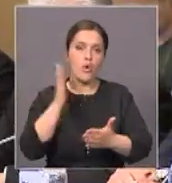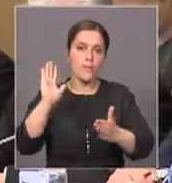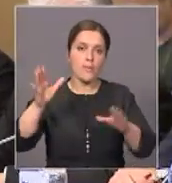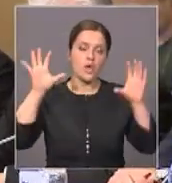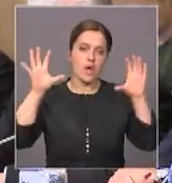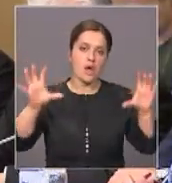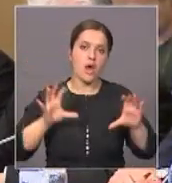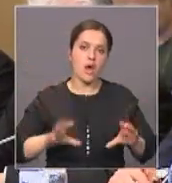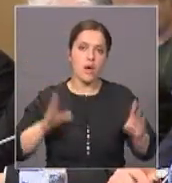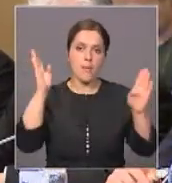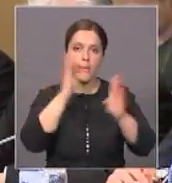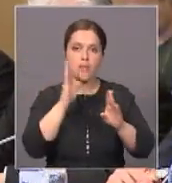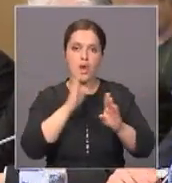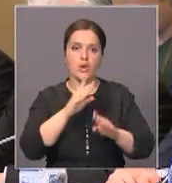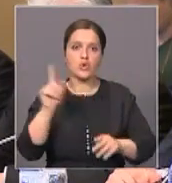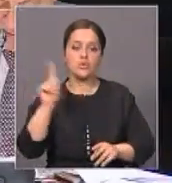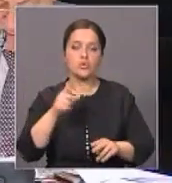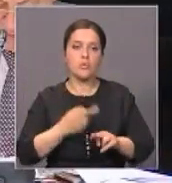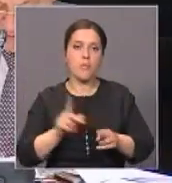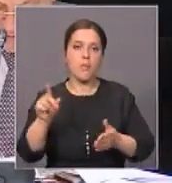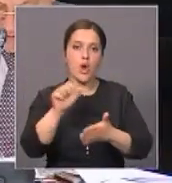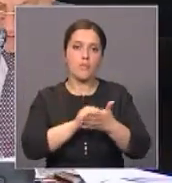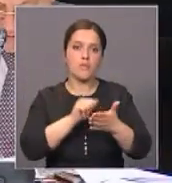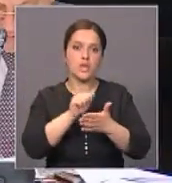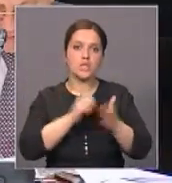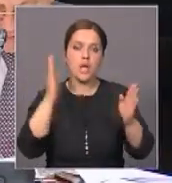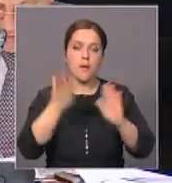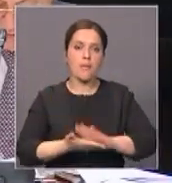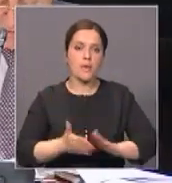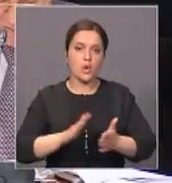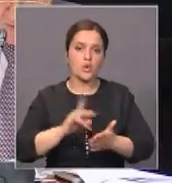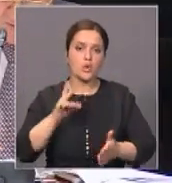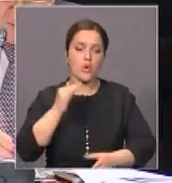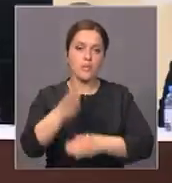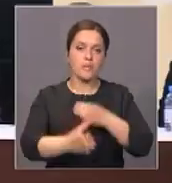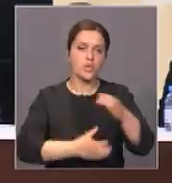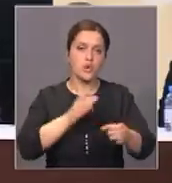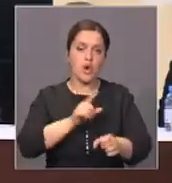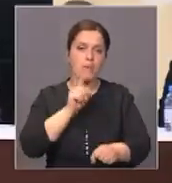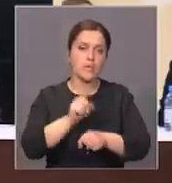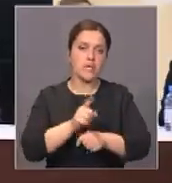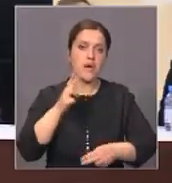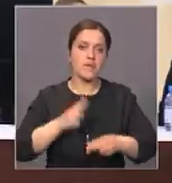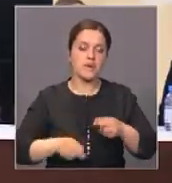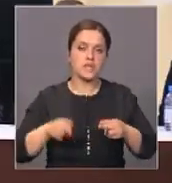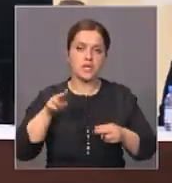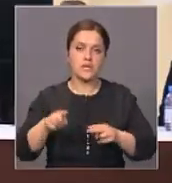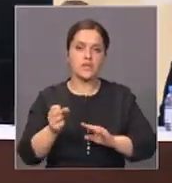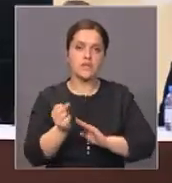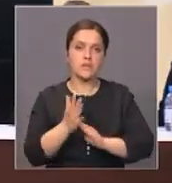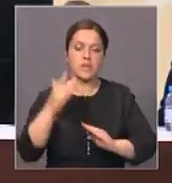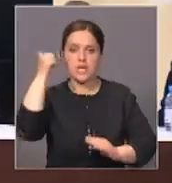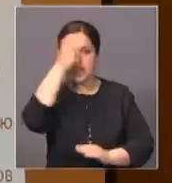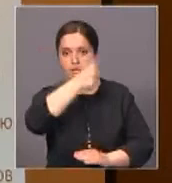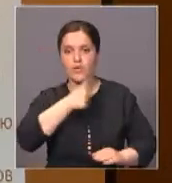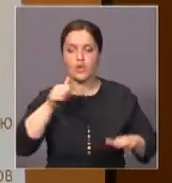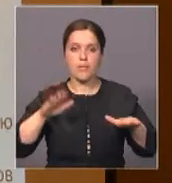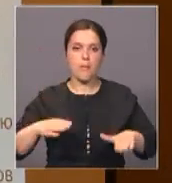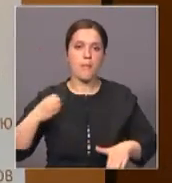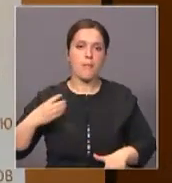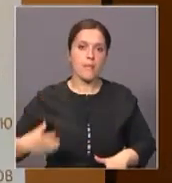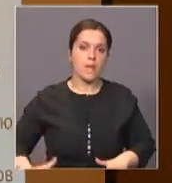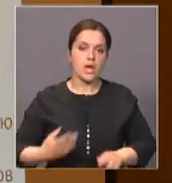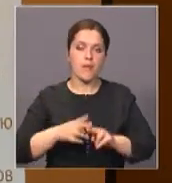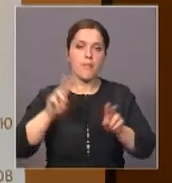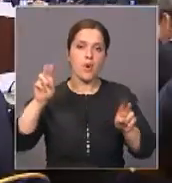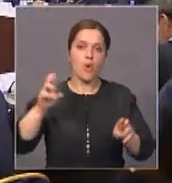кодекс страны, что продиктовано не только экологической обстановкой, но и международными обязательствами. В конце 2015 года в